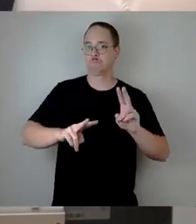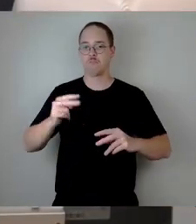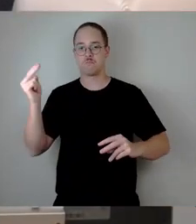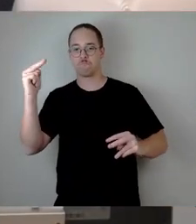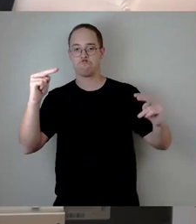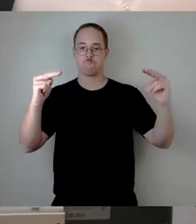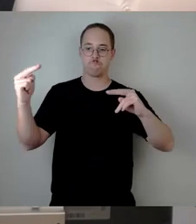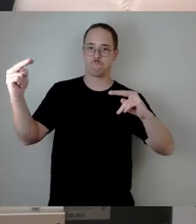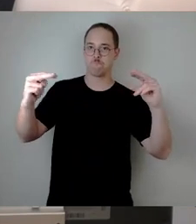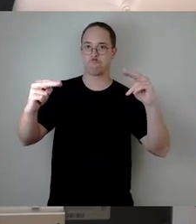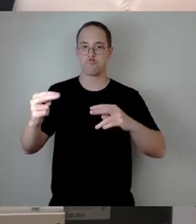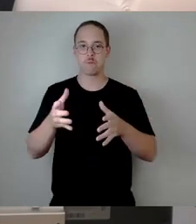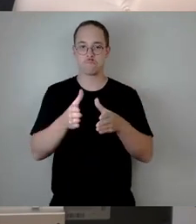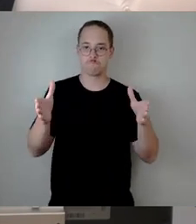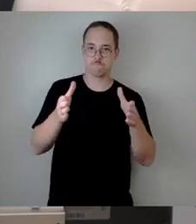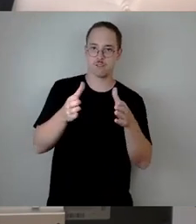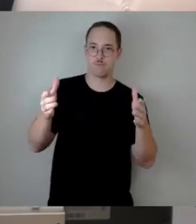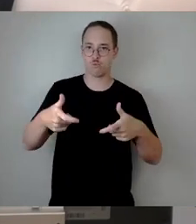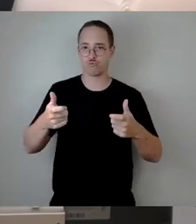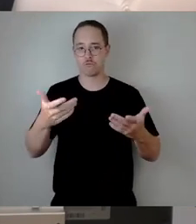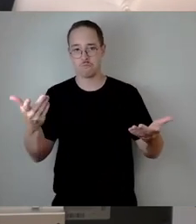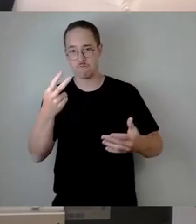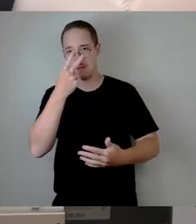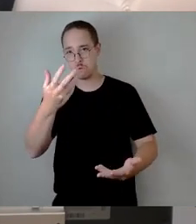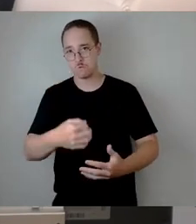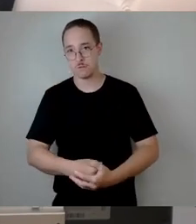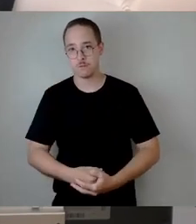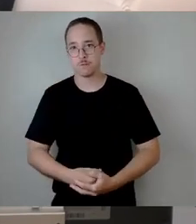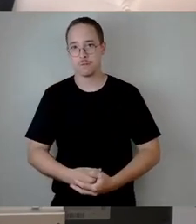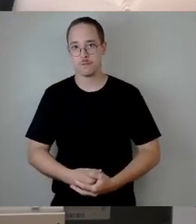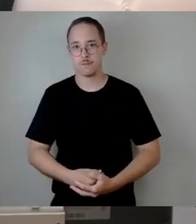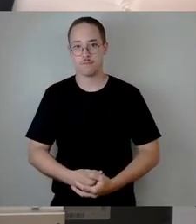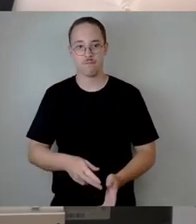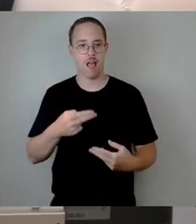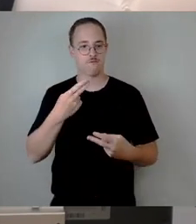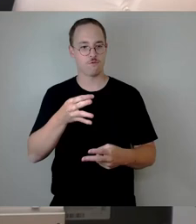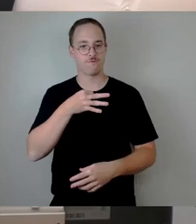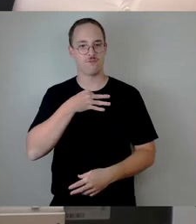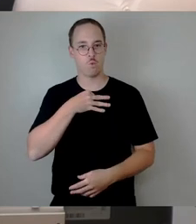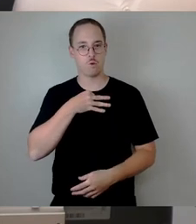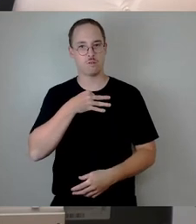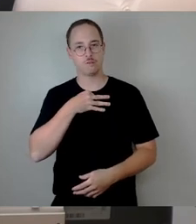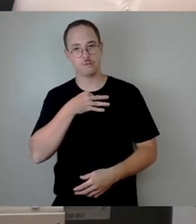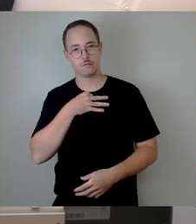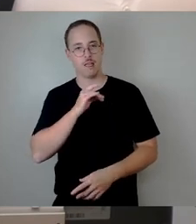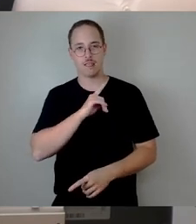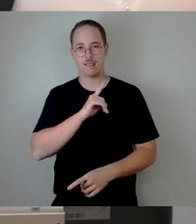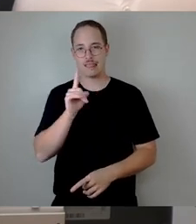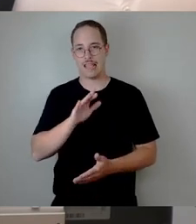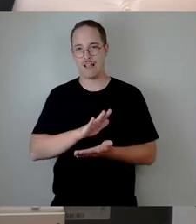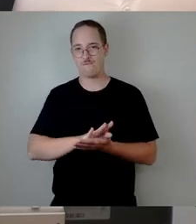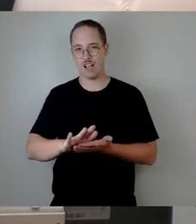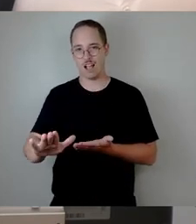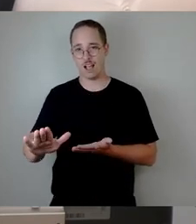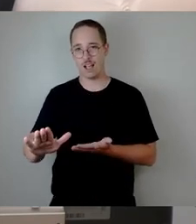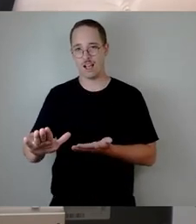sollten. Die Beantwortung dieser Frage ist in der Tat nicht ganz trivial und auch